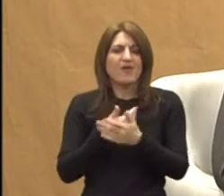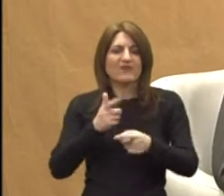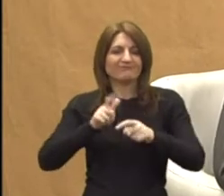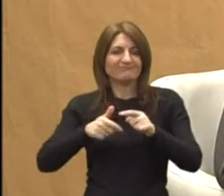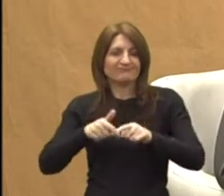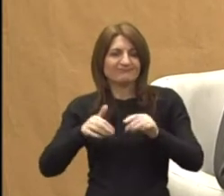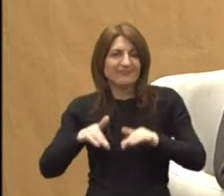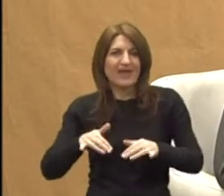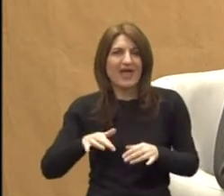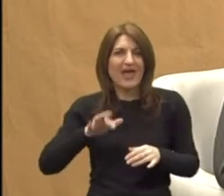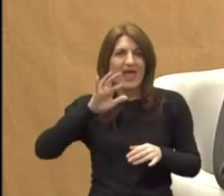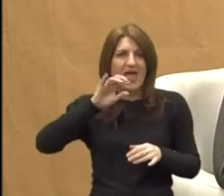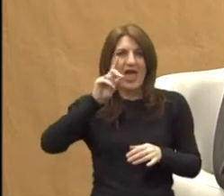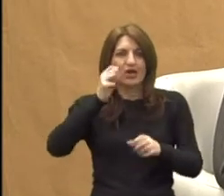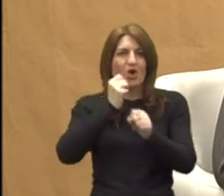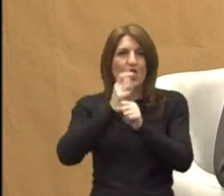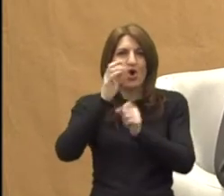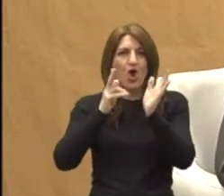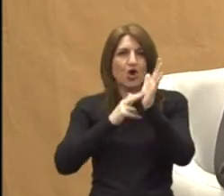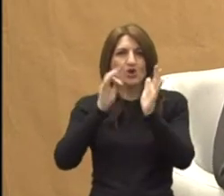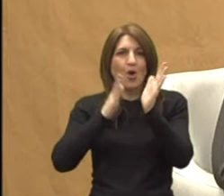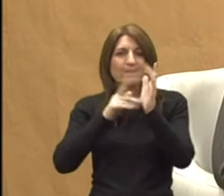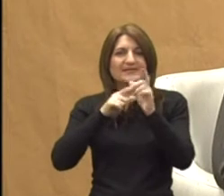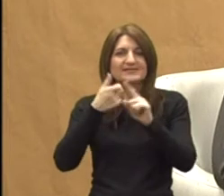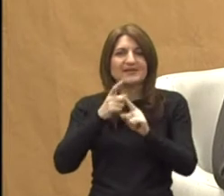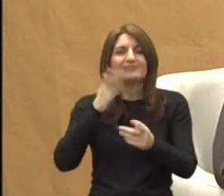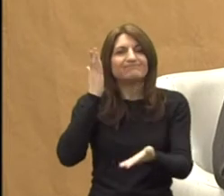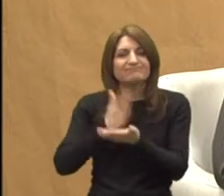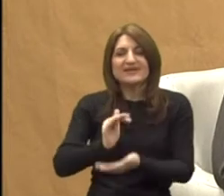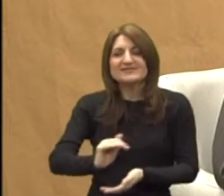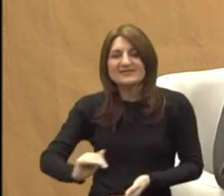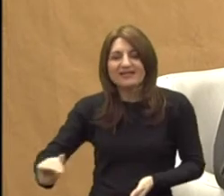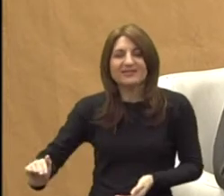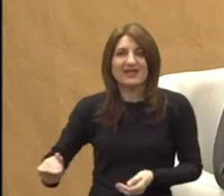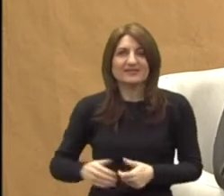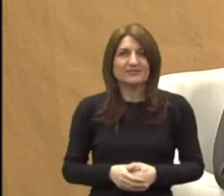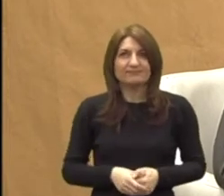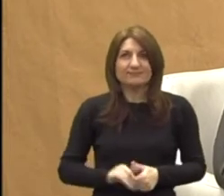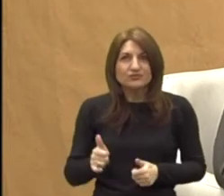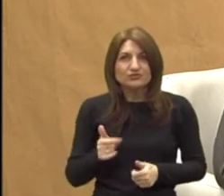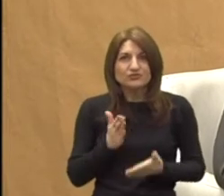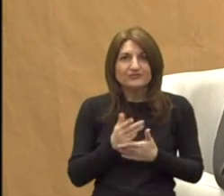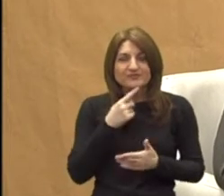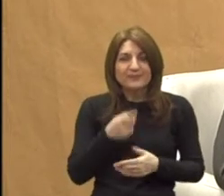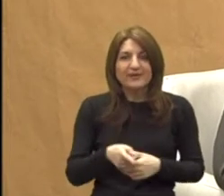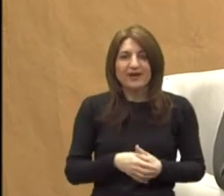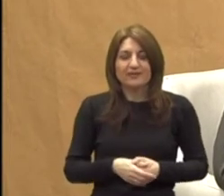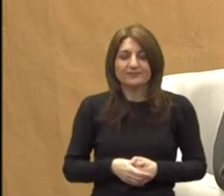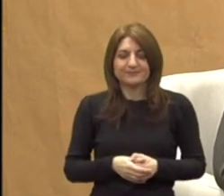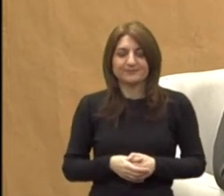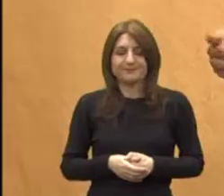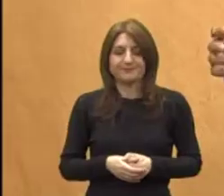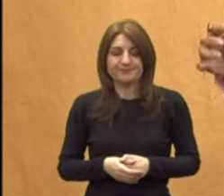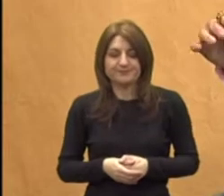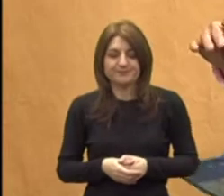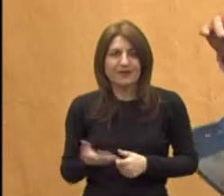Ergonomsku sam. Ergonomski prilagođenu za potrebe naše djece. Ne znam da li sam sve rekao. Kad vas